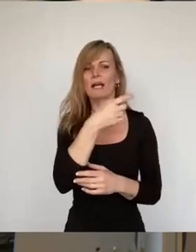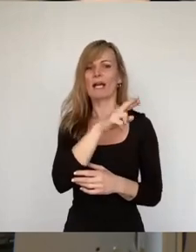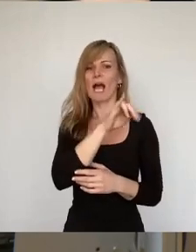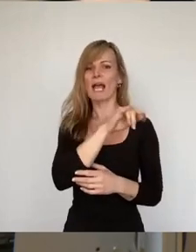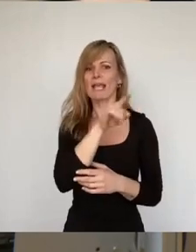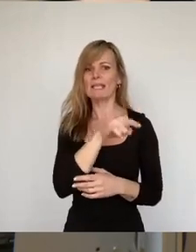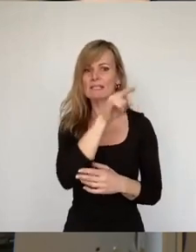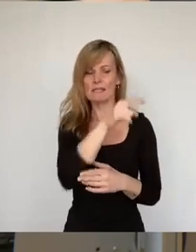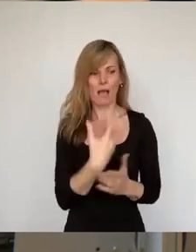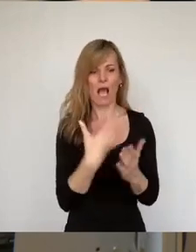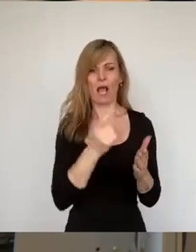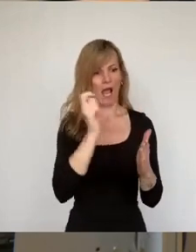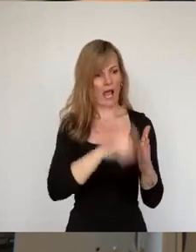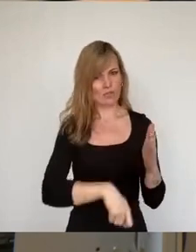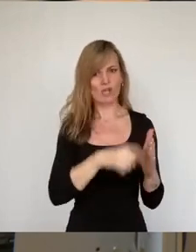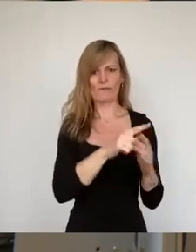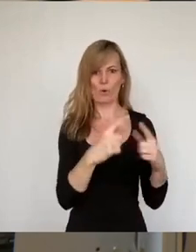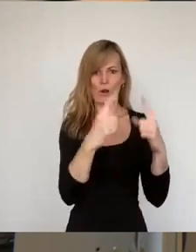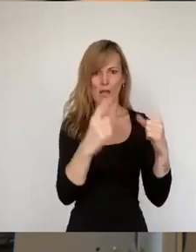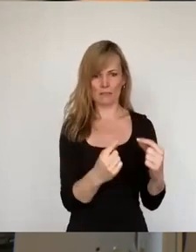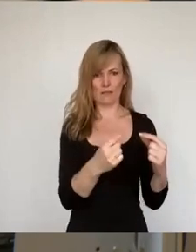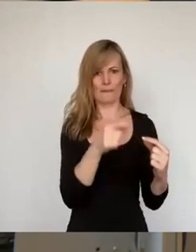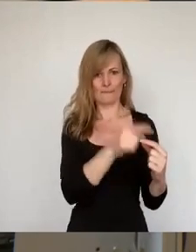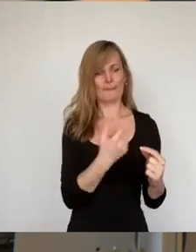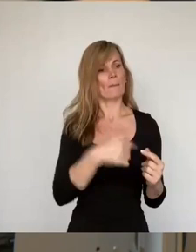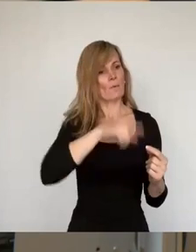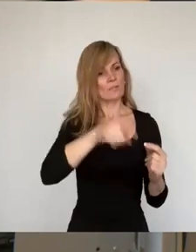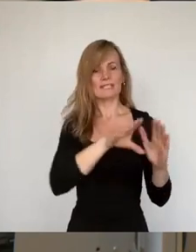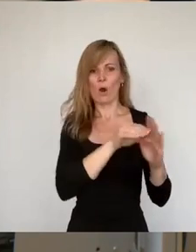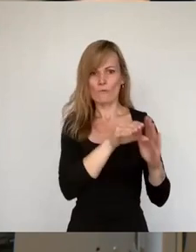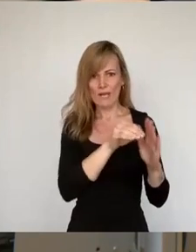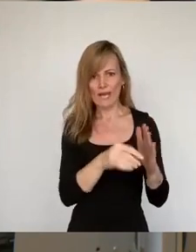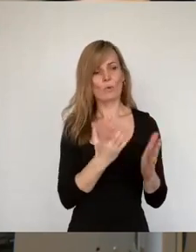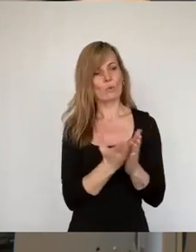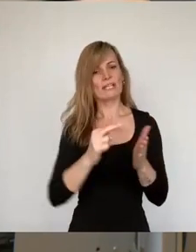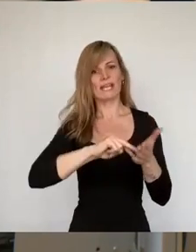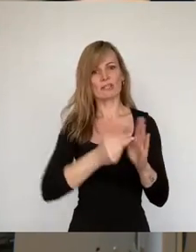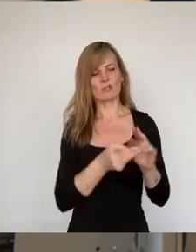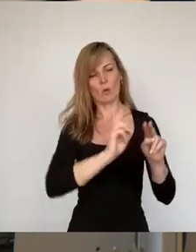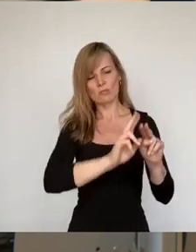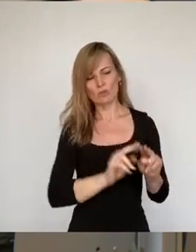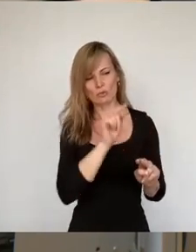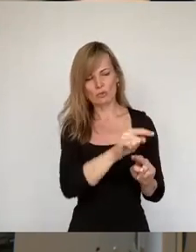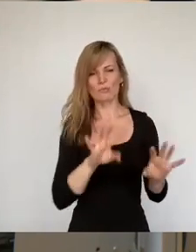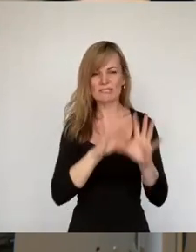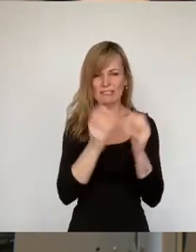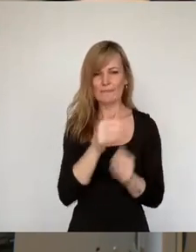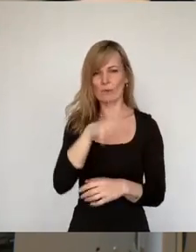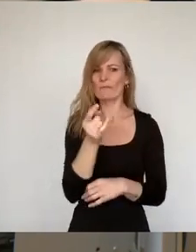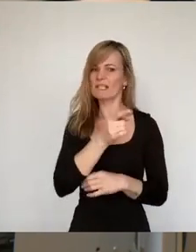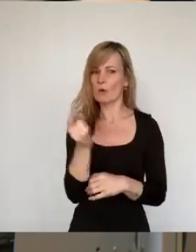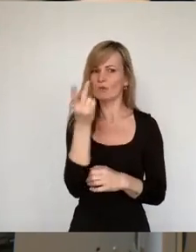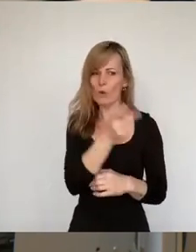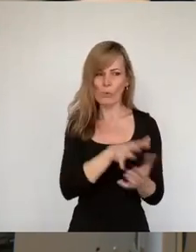Anschaffung der Karte, die monatliche Aufladung und die dauerhafte technische Unterstützung gerade mal 15.000 Euro Kosten